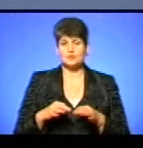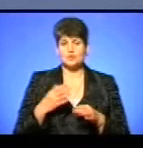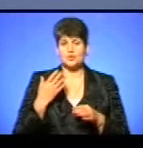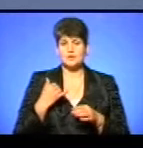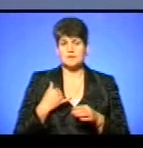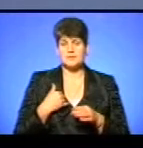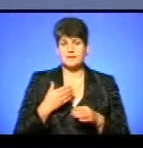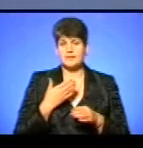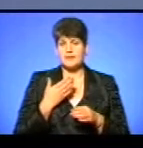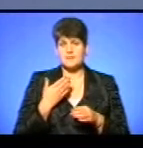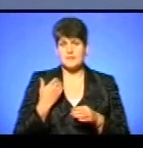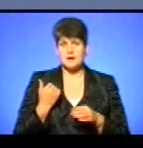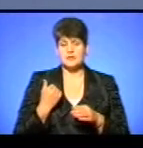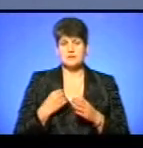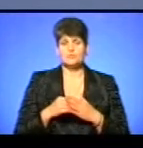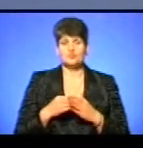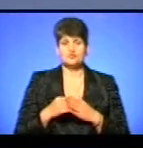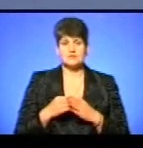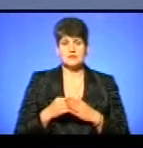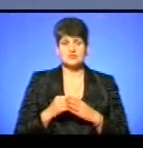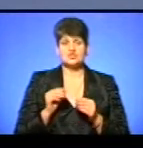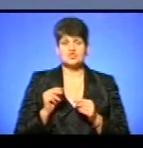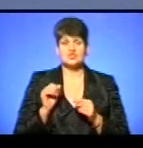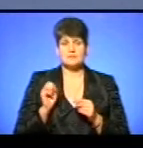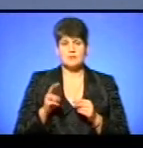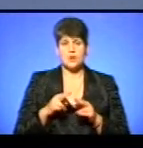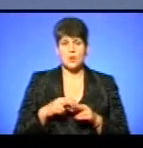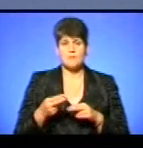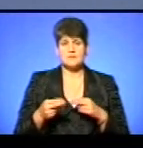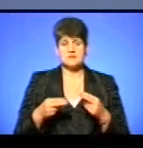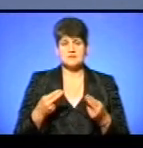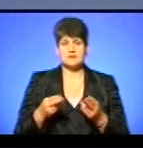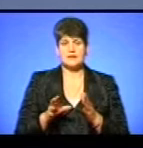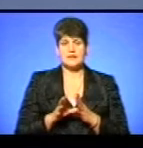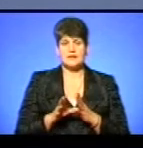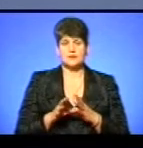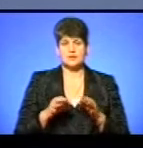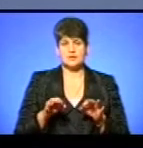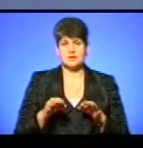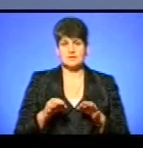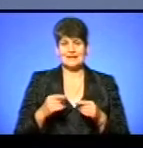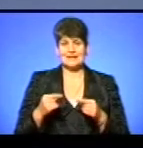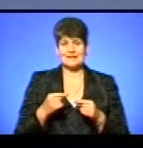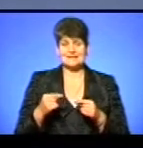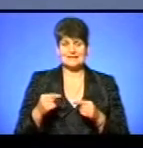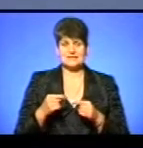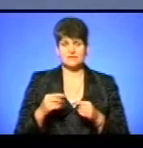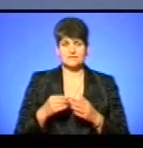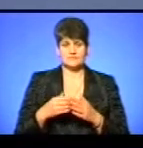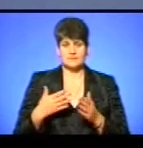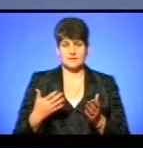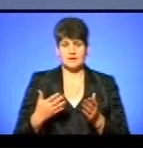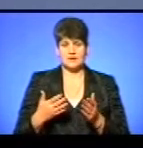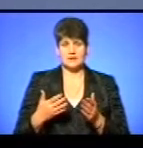не мали вже з бюджету, чим компенсовувати електротранспорту, різницею в тарифі, тобто,